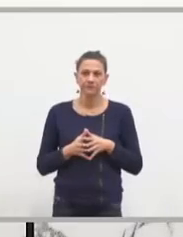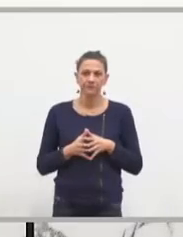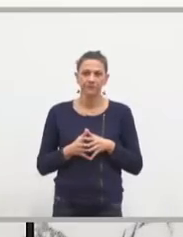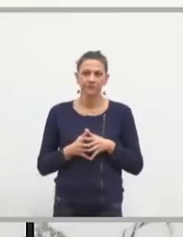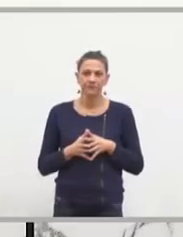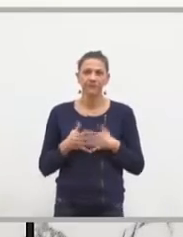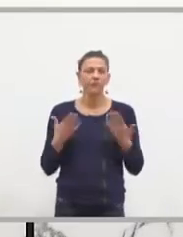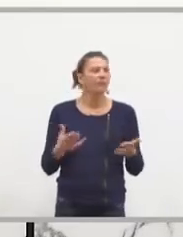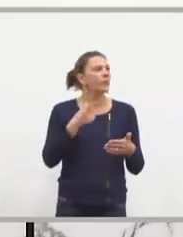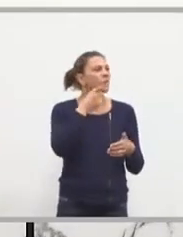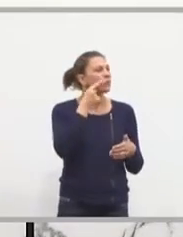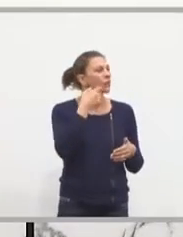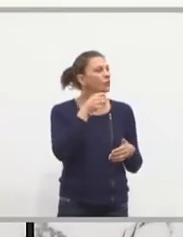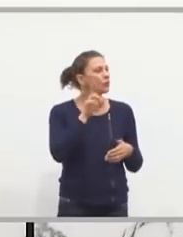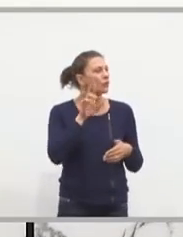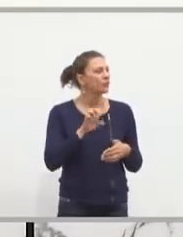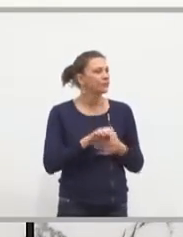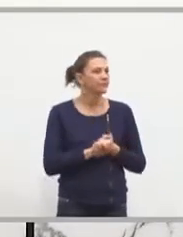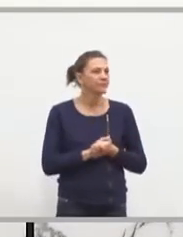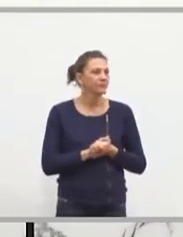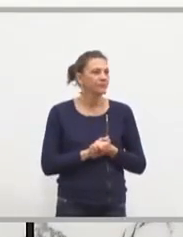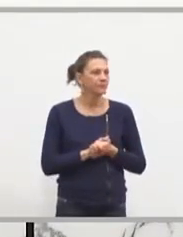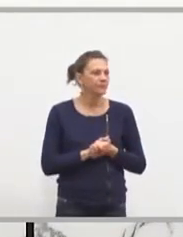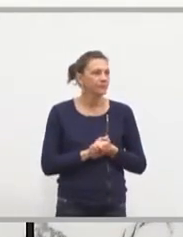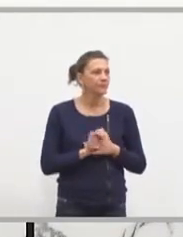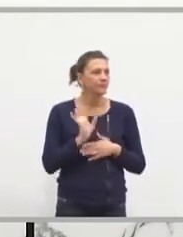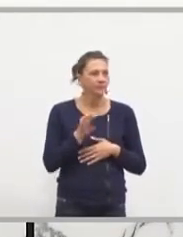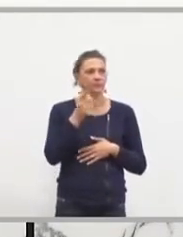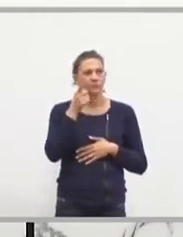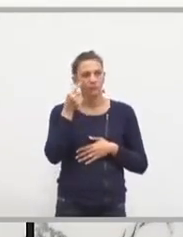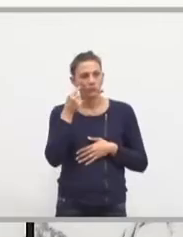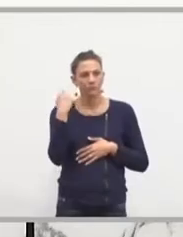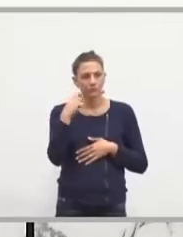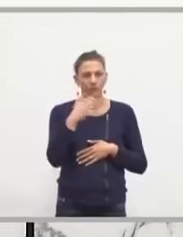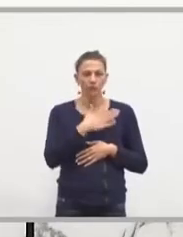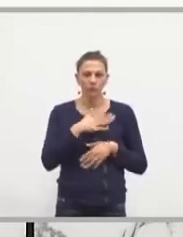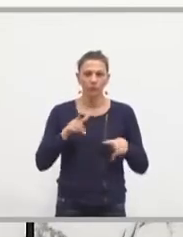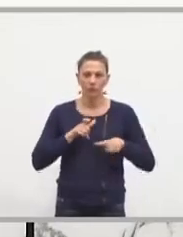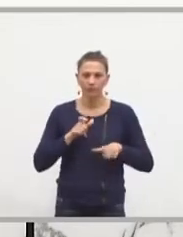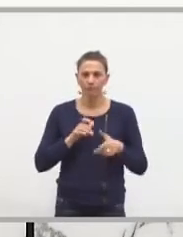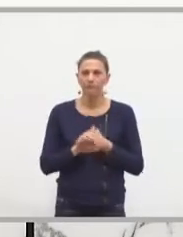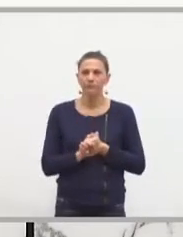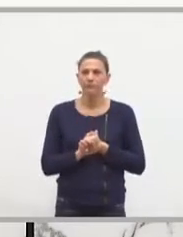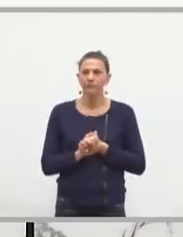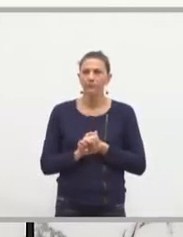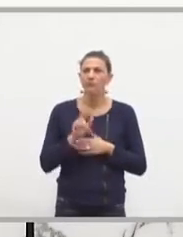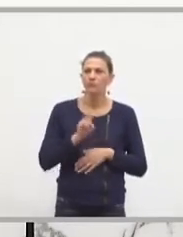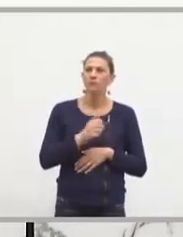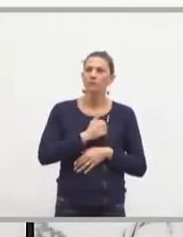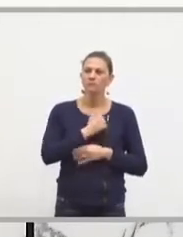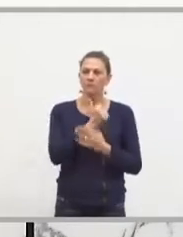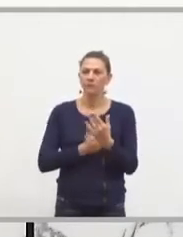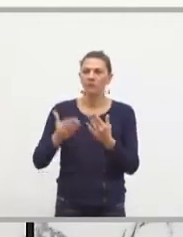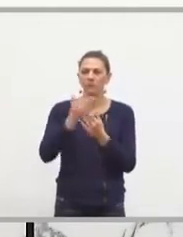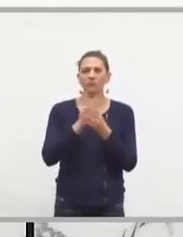Monsieur Bourg. Oui, Monsieur le Président, chers collègues. Mon intervention plus ou moins est liée au point qui vient d'être évoqué.